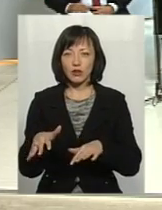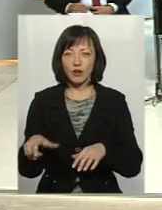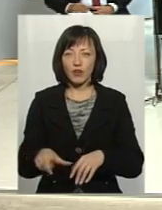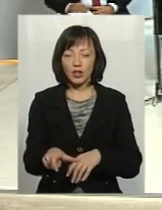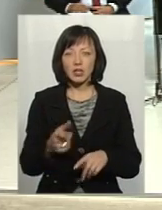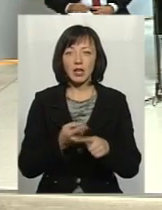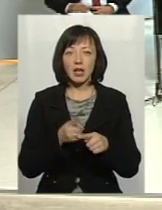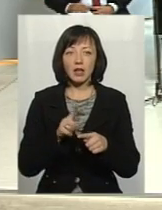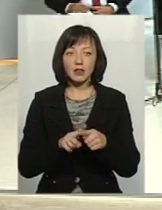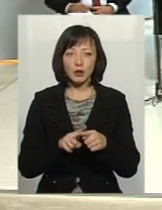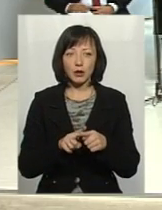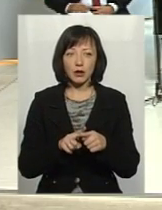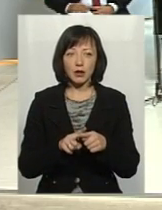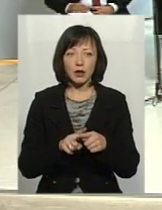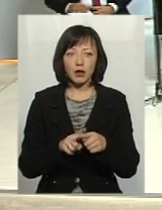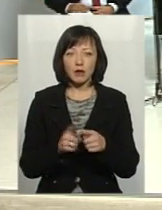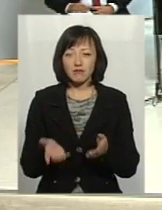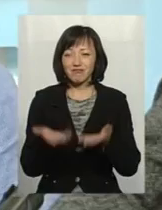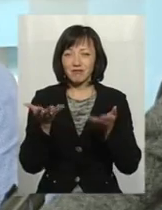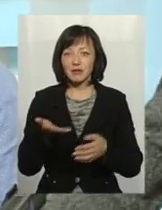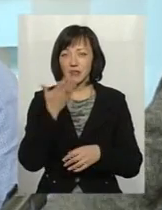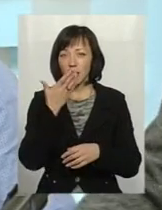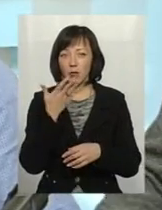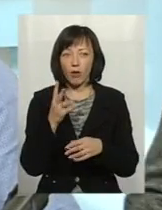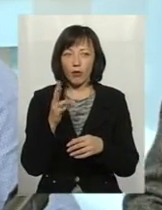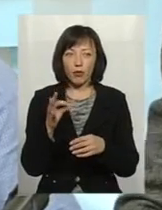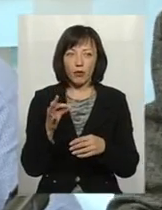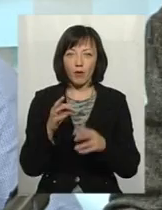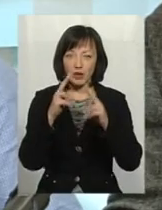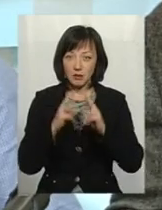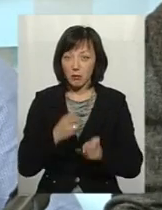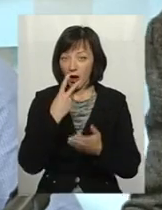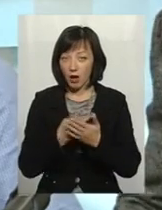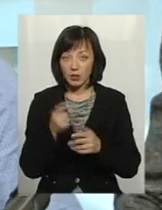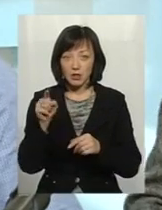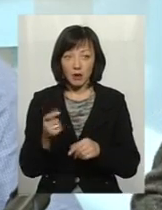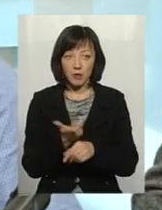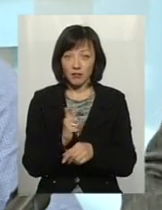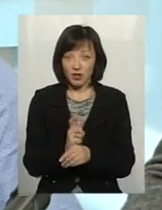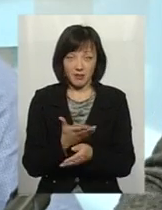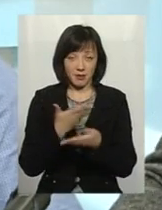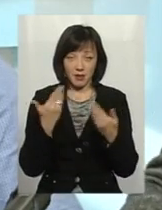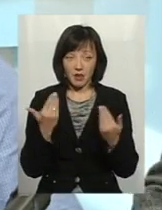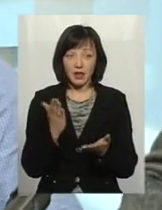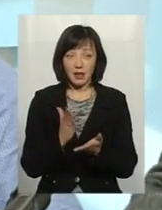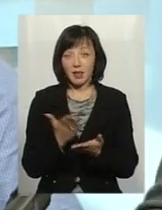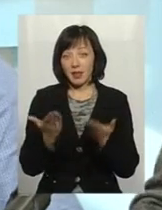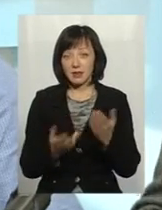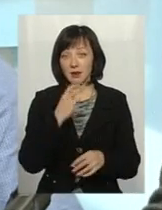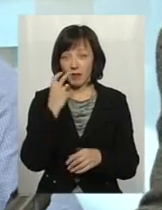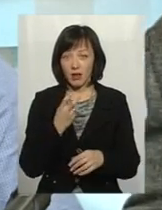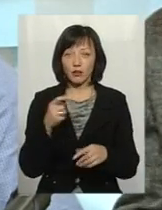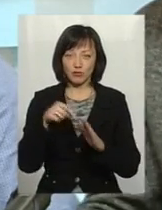запах. Інструментальні исследовання показують, що там провірки нет. Але якщо воняє, значить